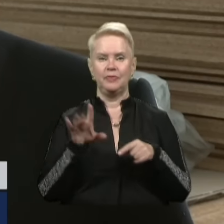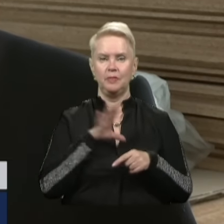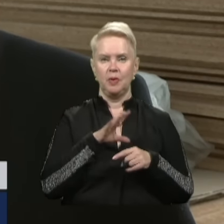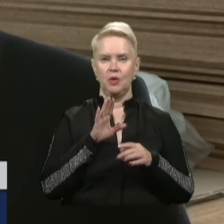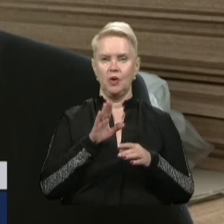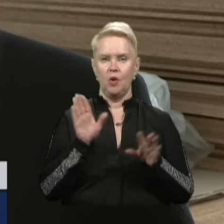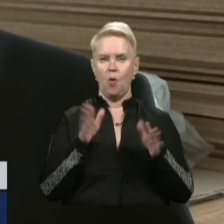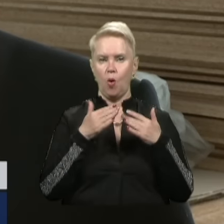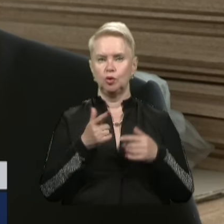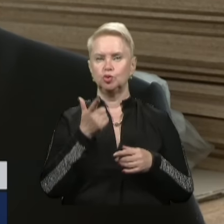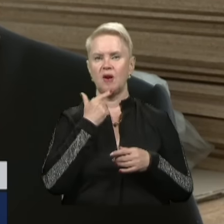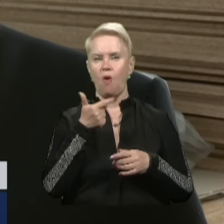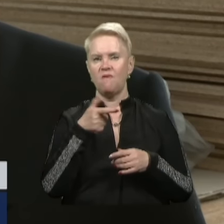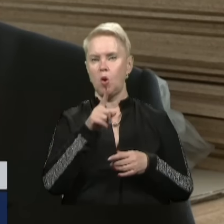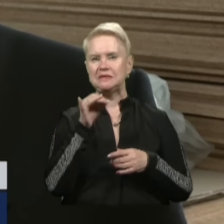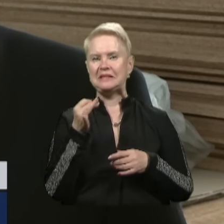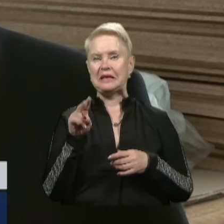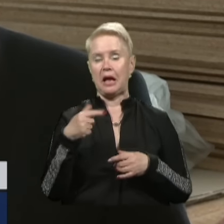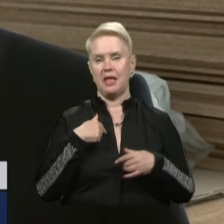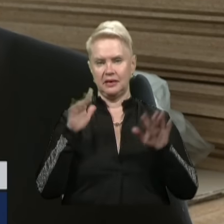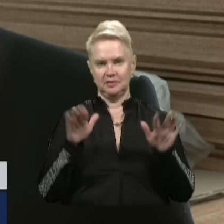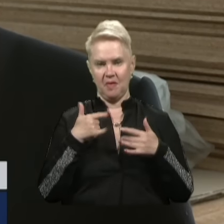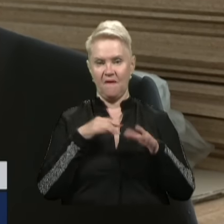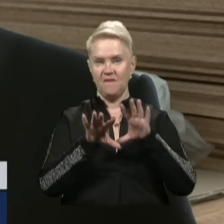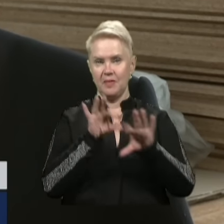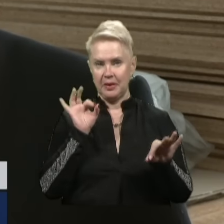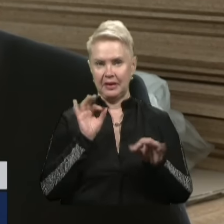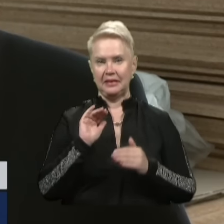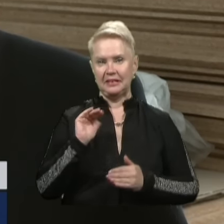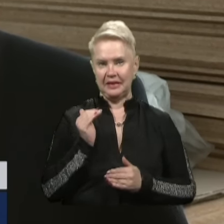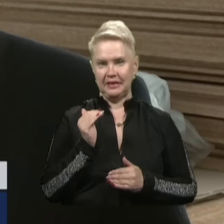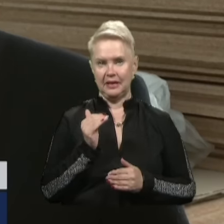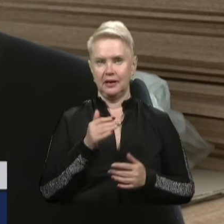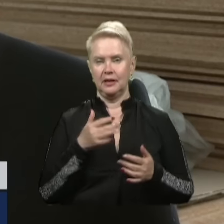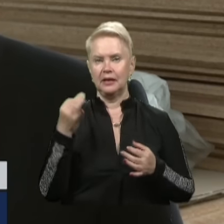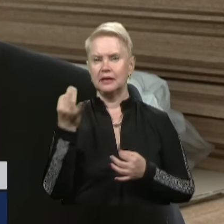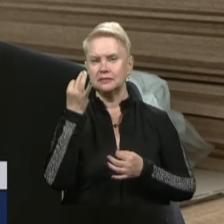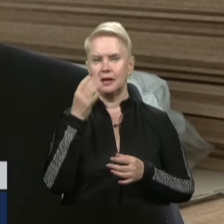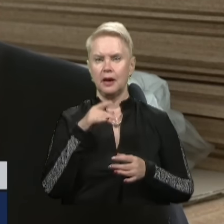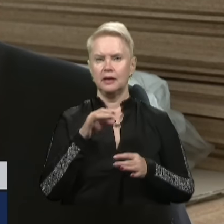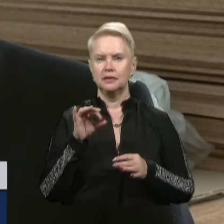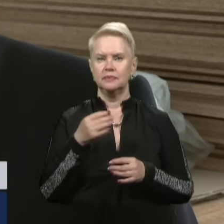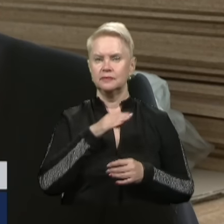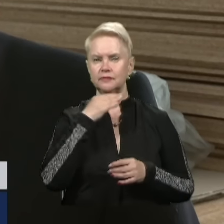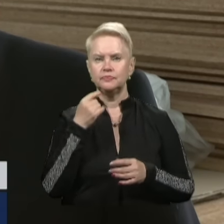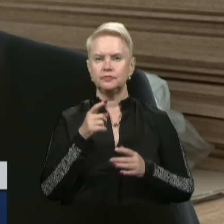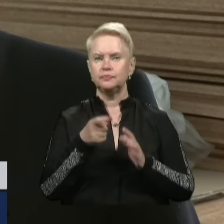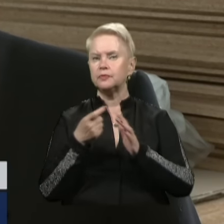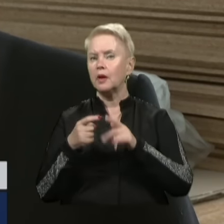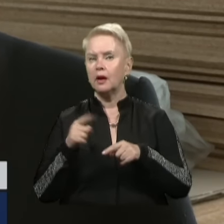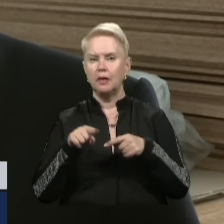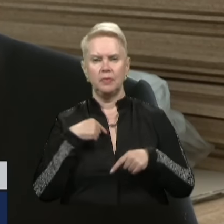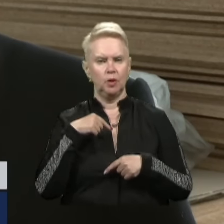був хорк «Червона гвоздика» я співав. Але я обрав з дитинства краєзнавство історію з 9 років. І